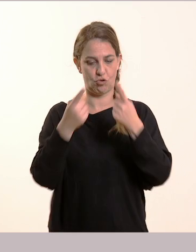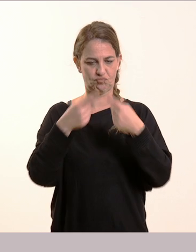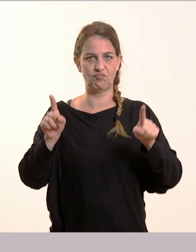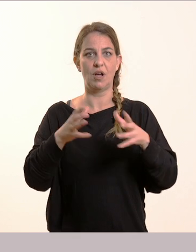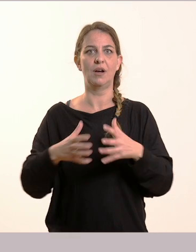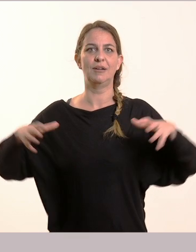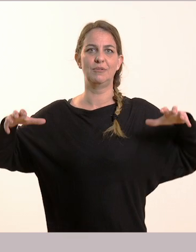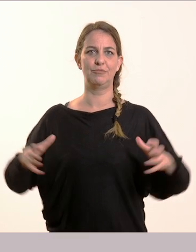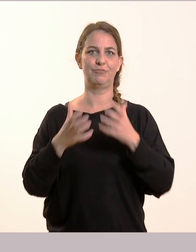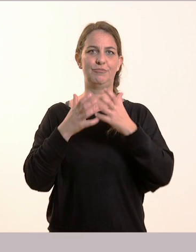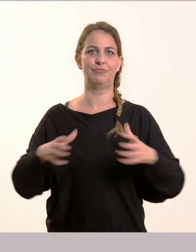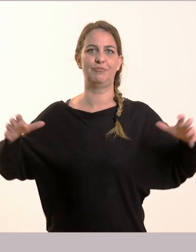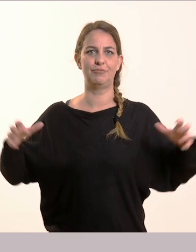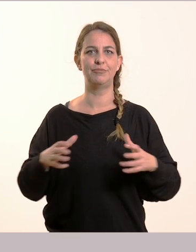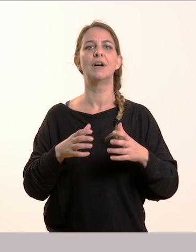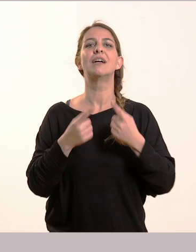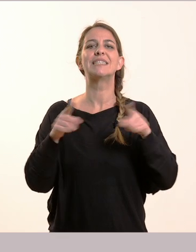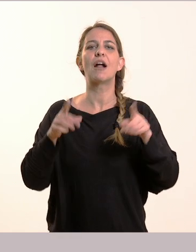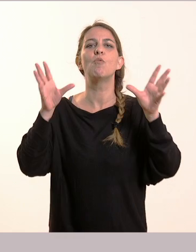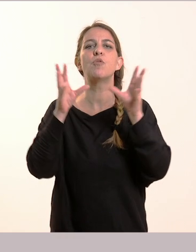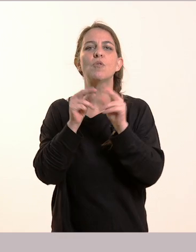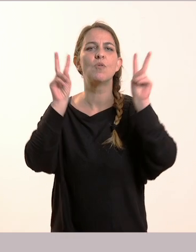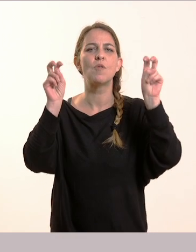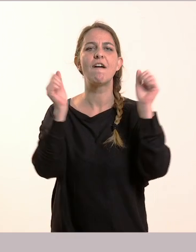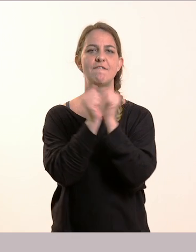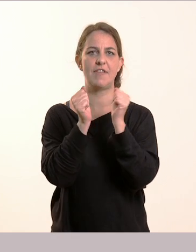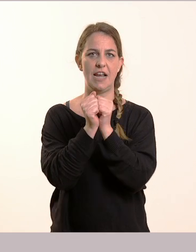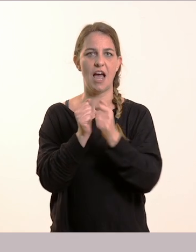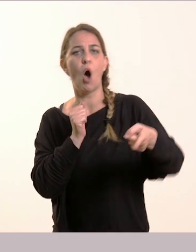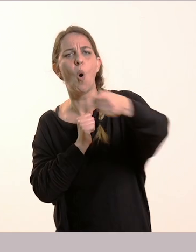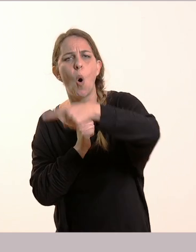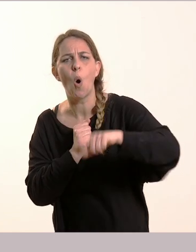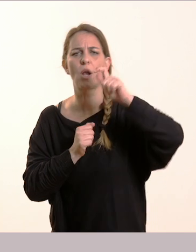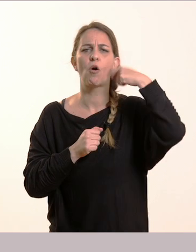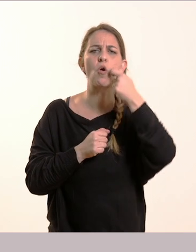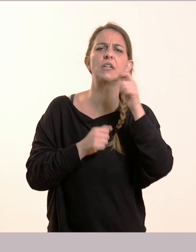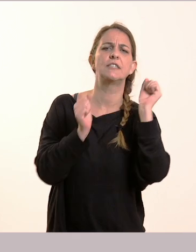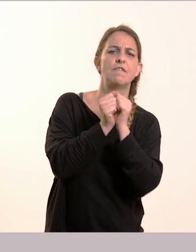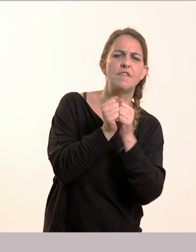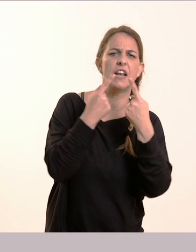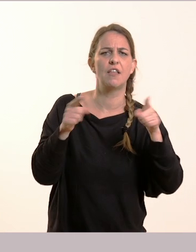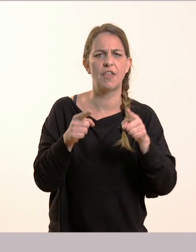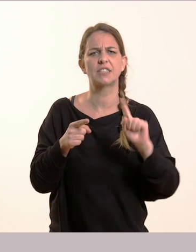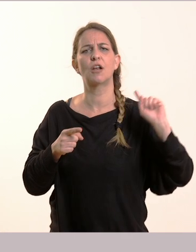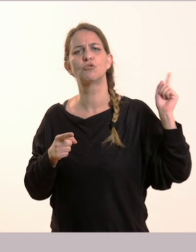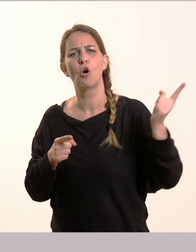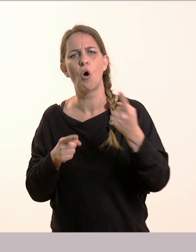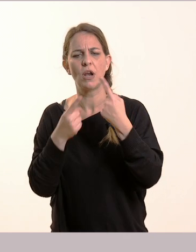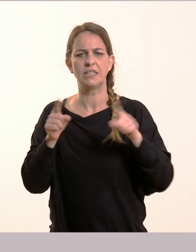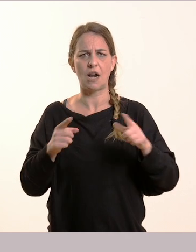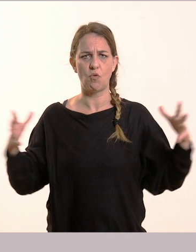τραγούδι της φιλίας. Και μαζί του τραγουδούσαν οι φίλοι του, οι γονείς του, ο δάσκαλός του και όλοι όσοι βρίσκονταν εκεί.